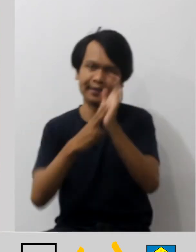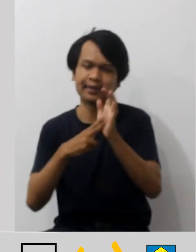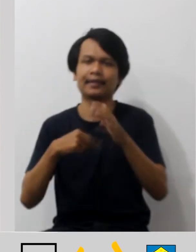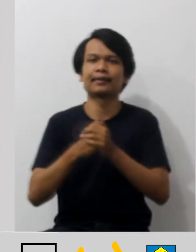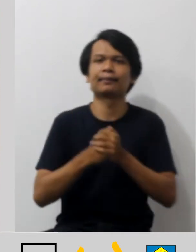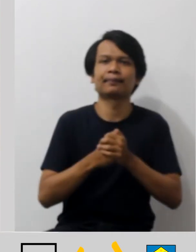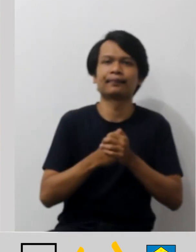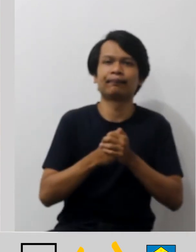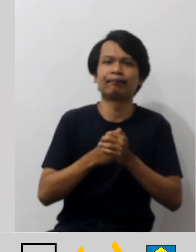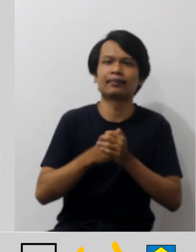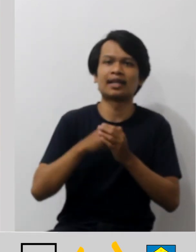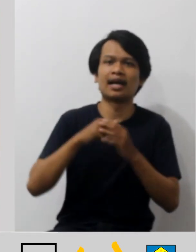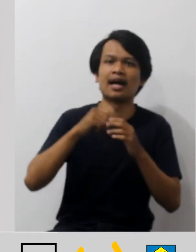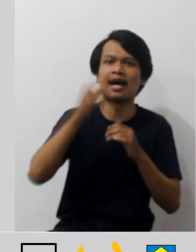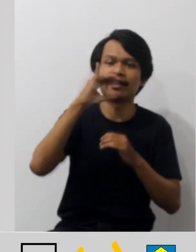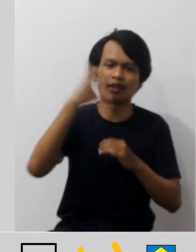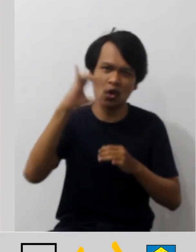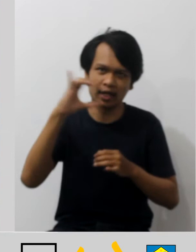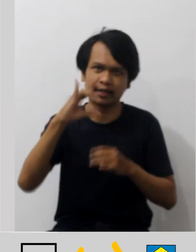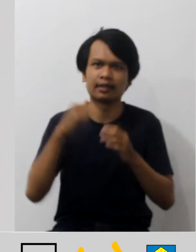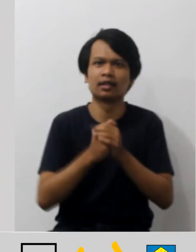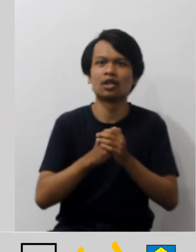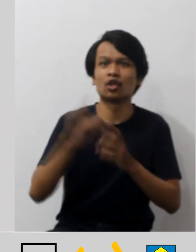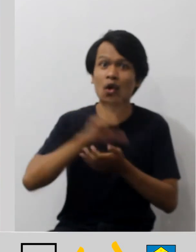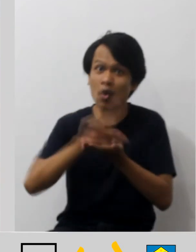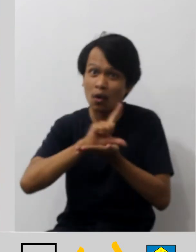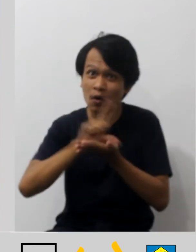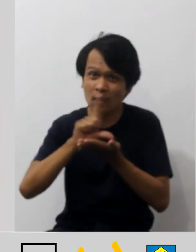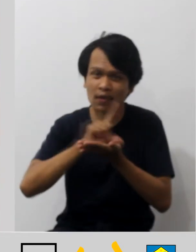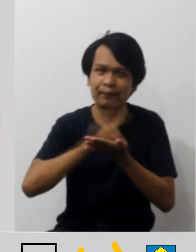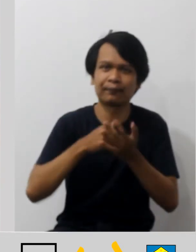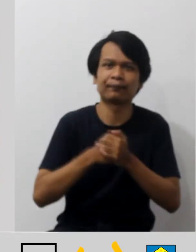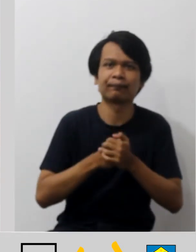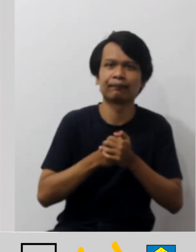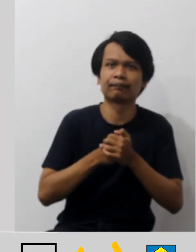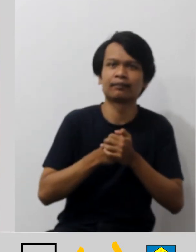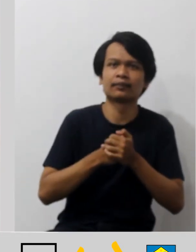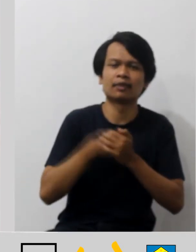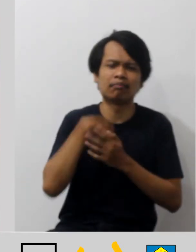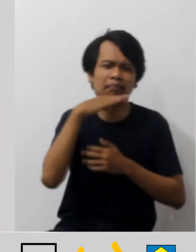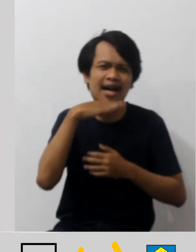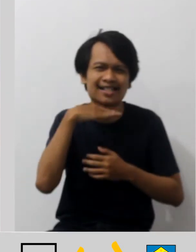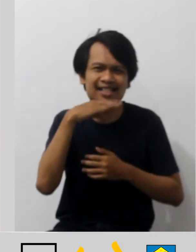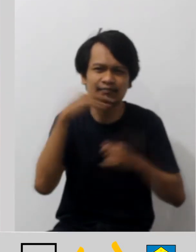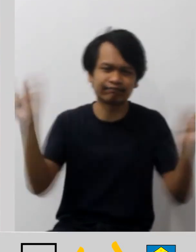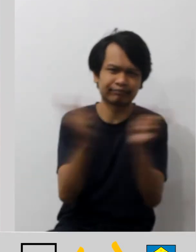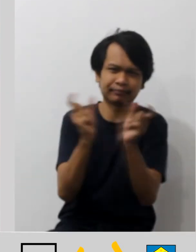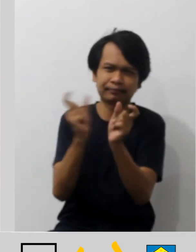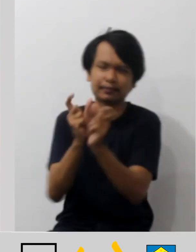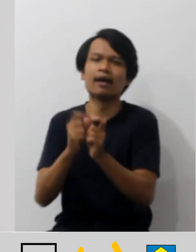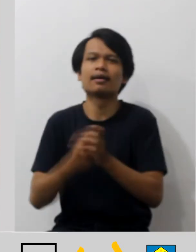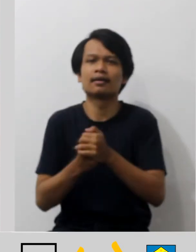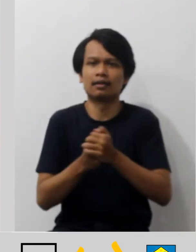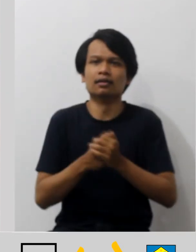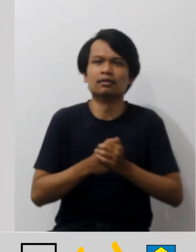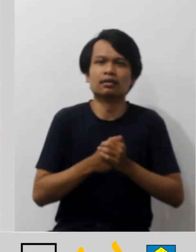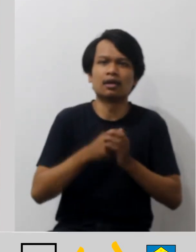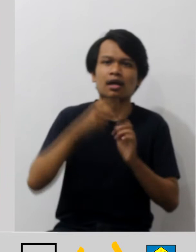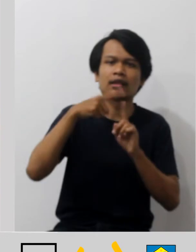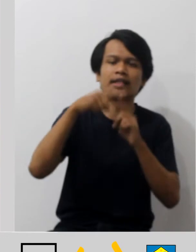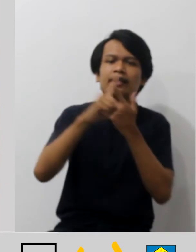terus kita belajar bikin icon, logo. Lalu kita belajar untuk mengkombinasikan